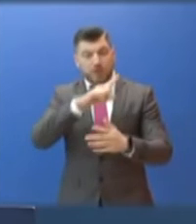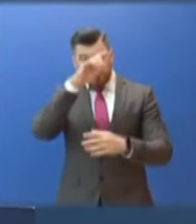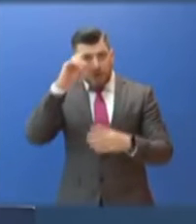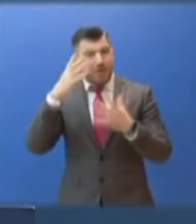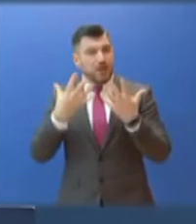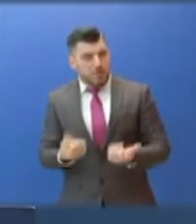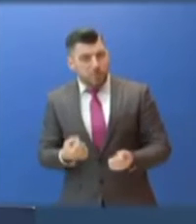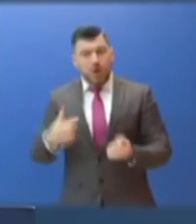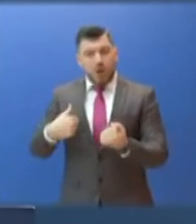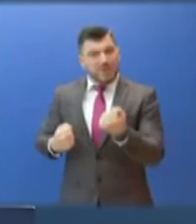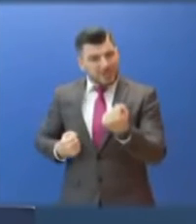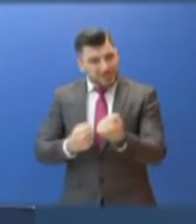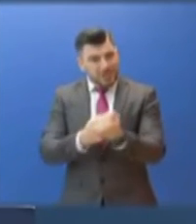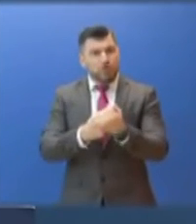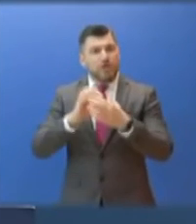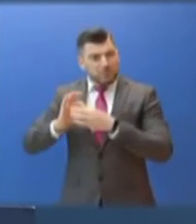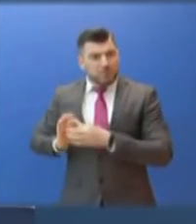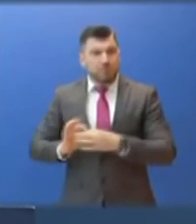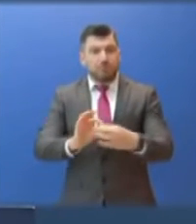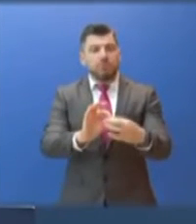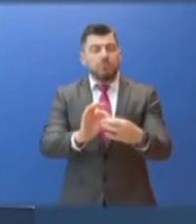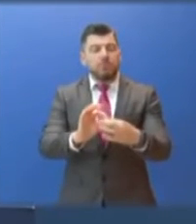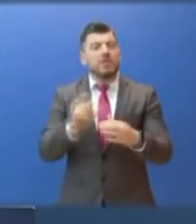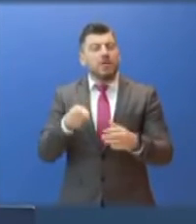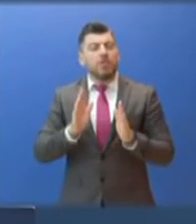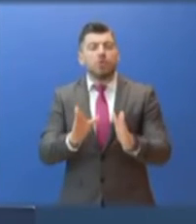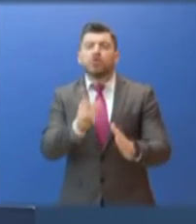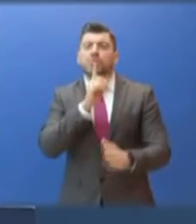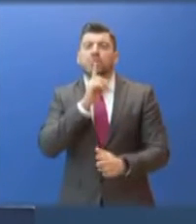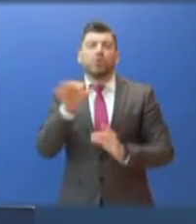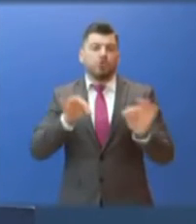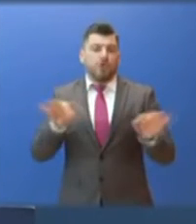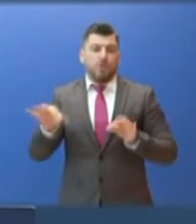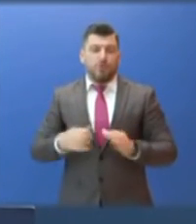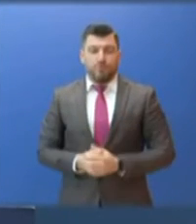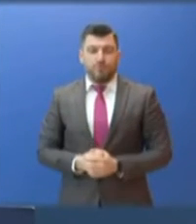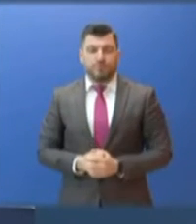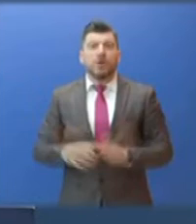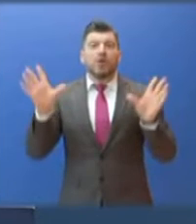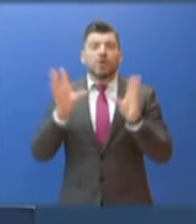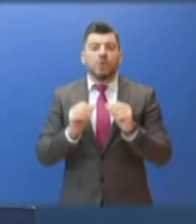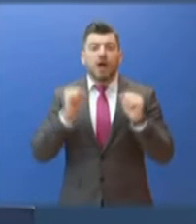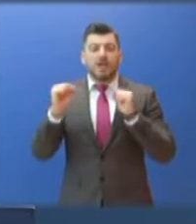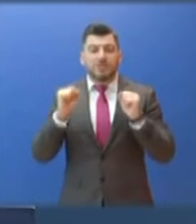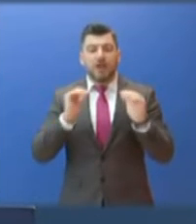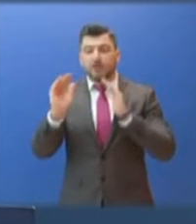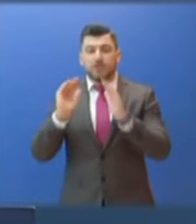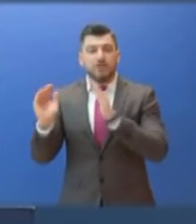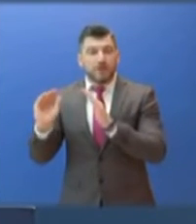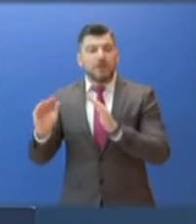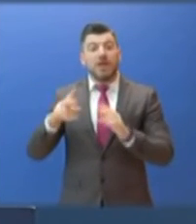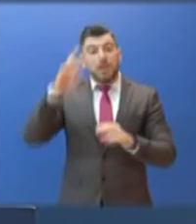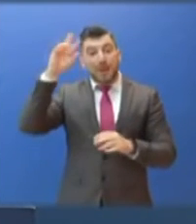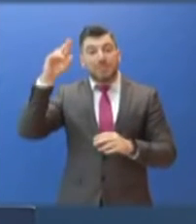παρέχεται είναι συνεχής και ουσιαστική και σε αυτή την κατεύθυνση θα συνεχίσουμε. Για την ασφάλεια και την προστασία των ακαδημαϊκών ελευθεριών στα